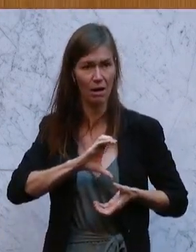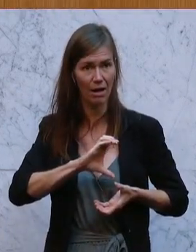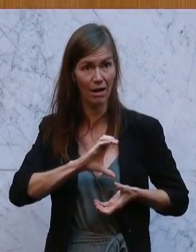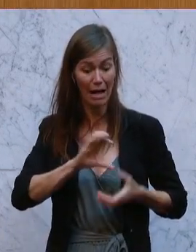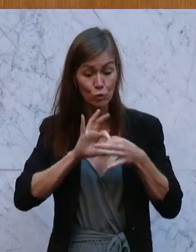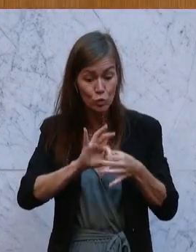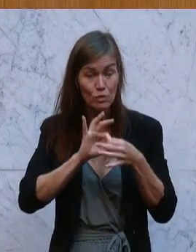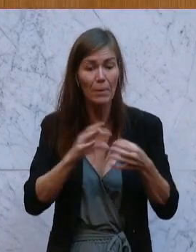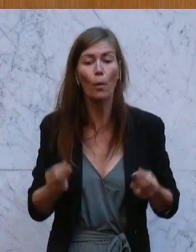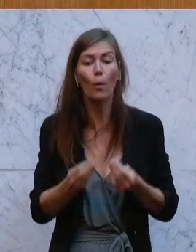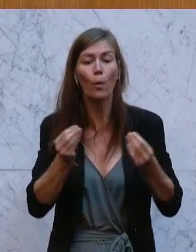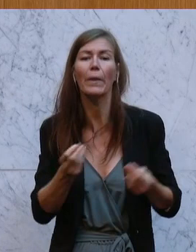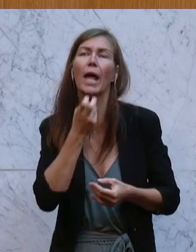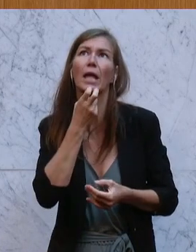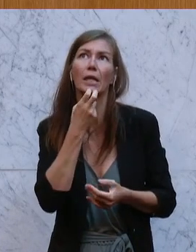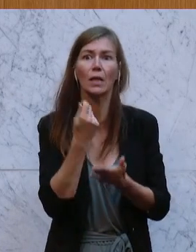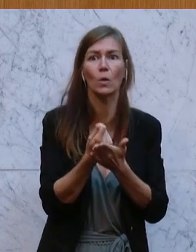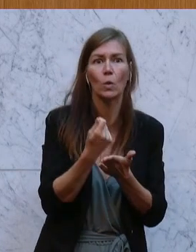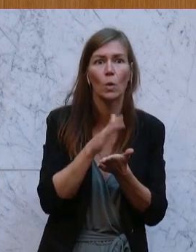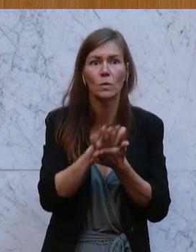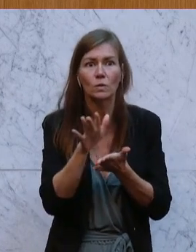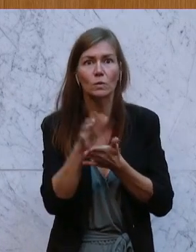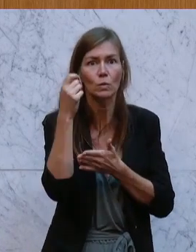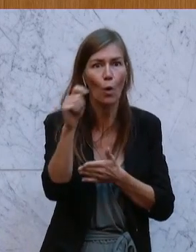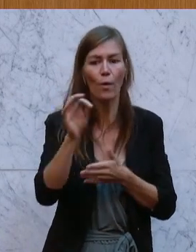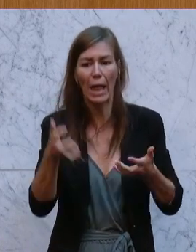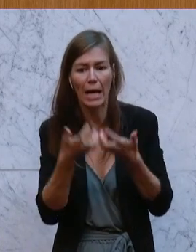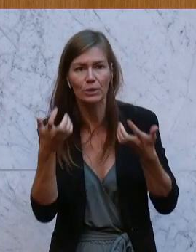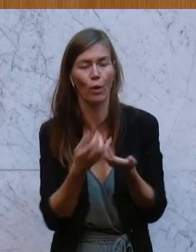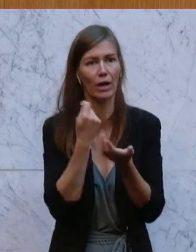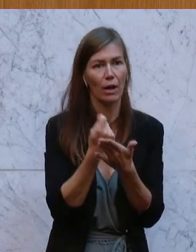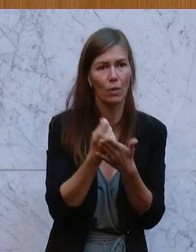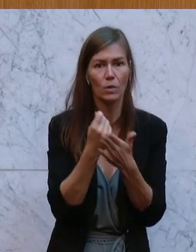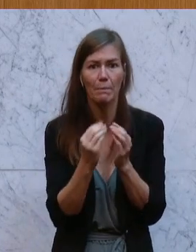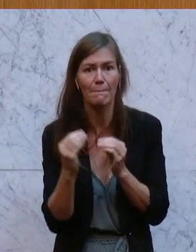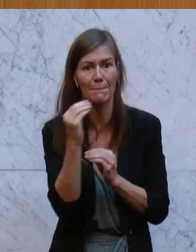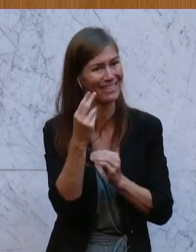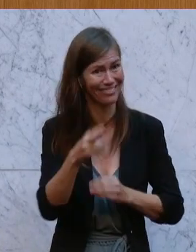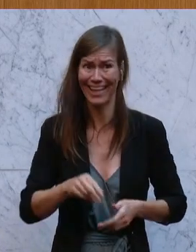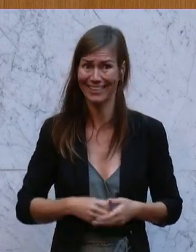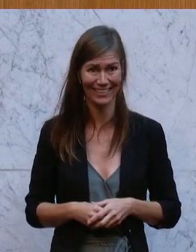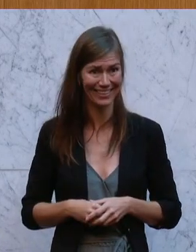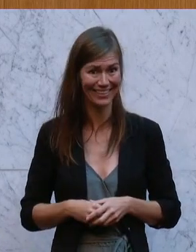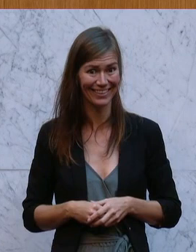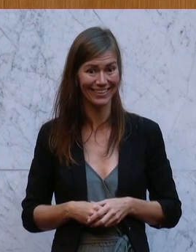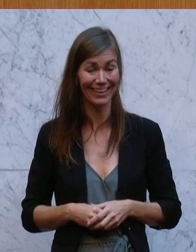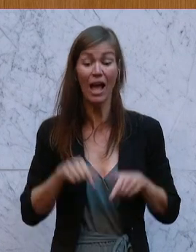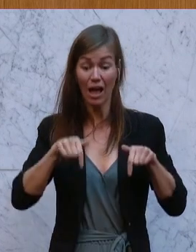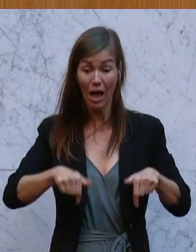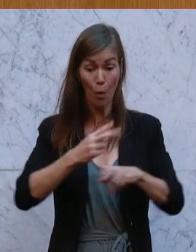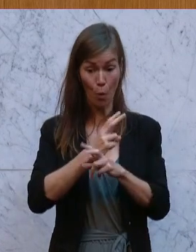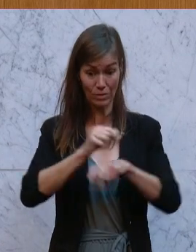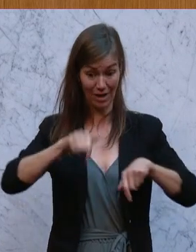tun gehabt mit höheren Energiekosten oder höheren Erzeugerkosten. Und das führt zu dieser absurden Situation, dass Produkte, die in